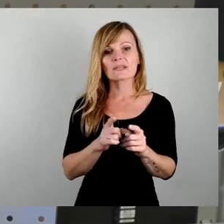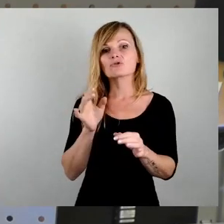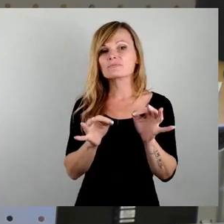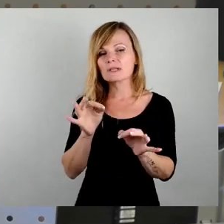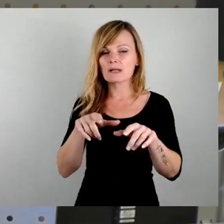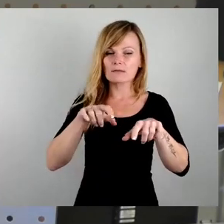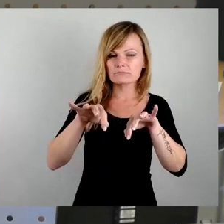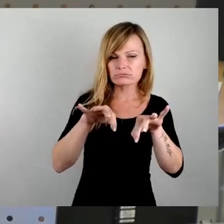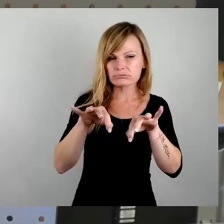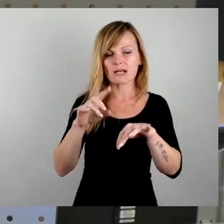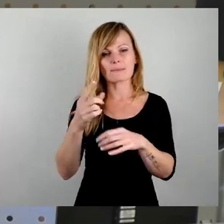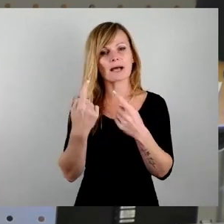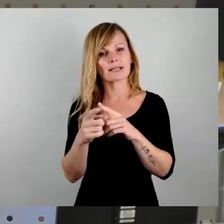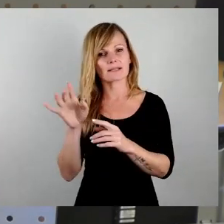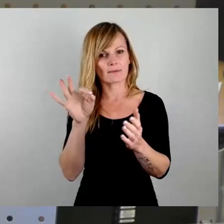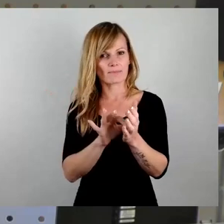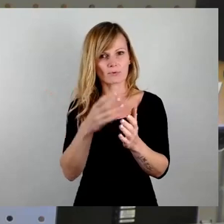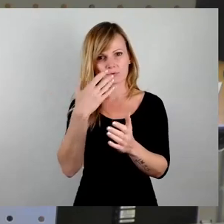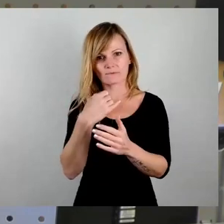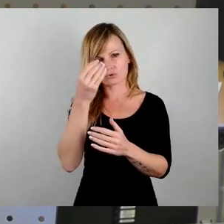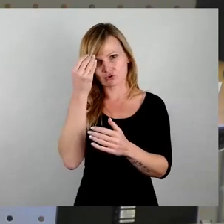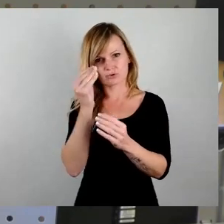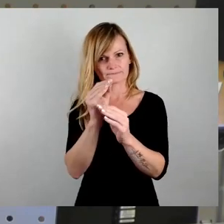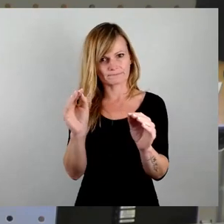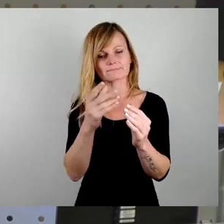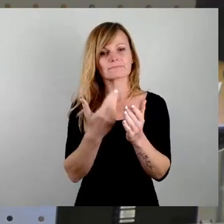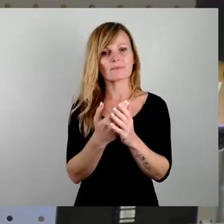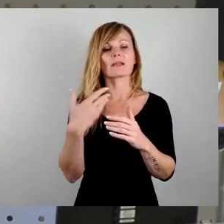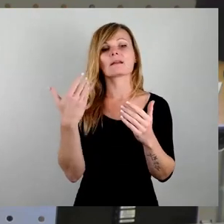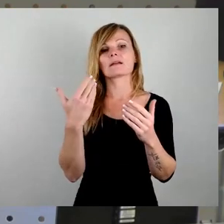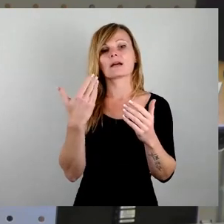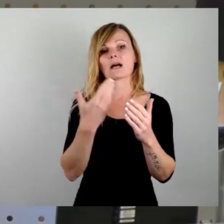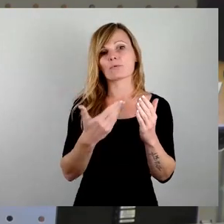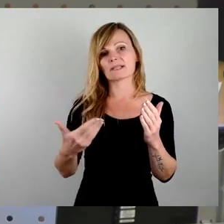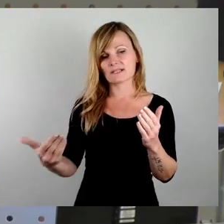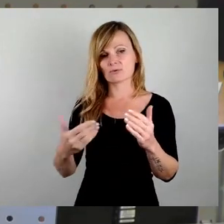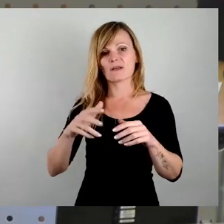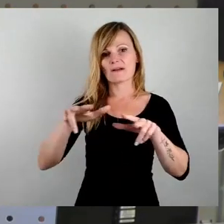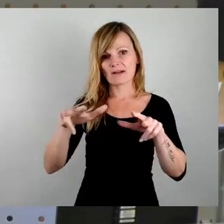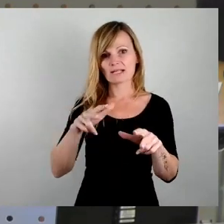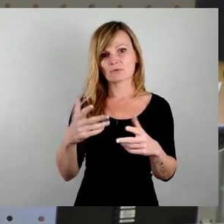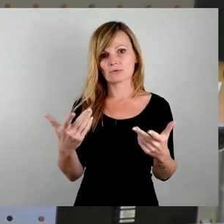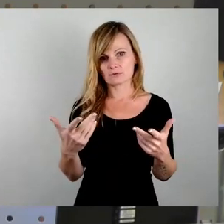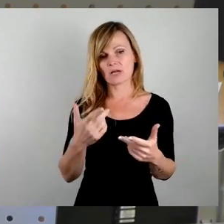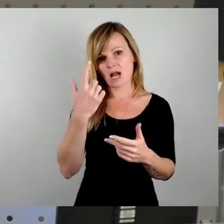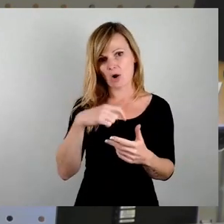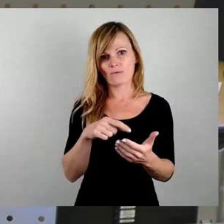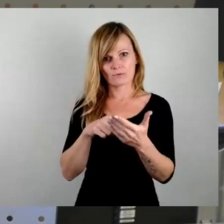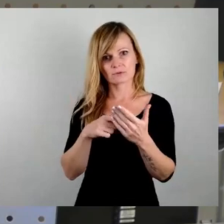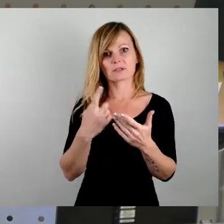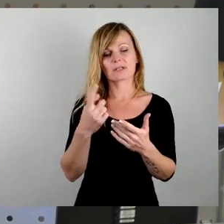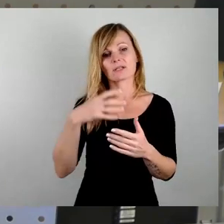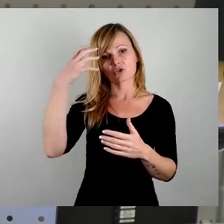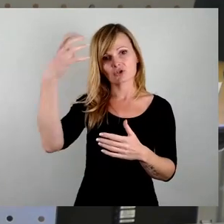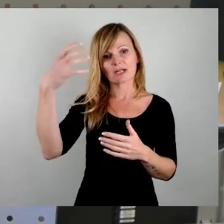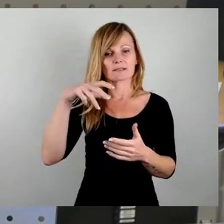anderen Punkt hinaus. Der Punkt ist, dass die Argumentation, die die Verwaltung jetzt gegenüber uns als gewählten Stadträtin macht, ist,